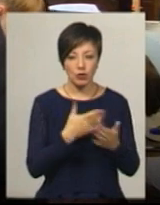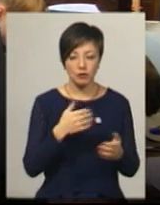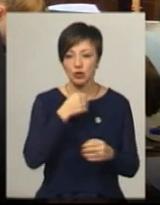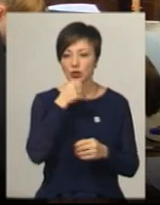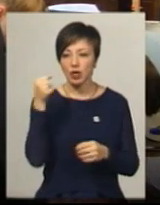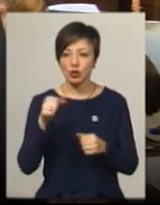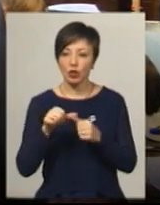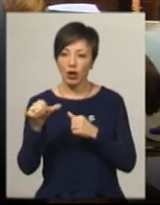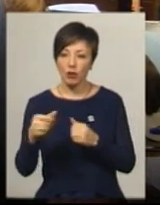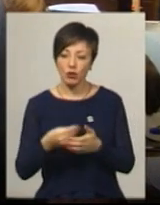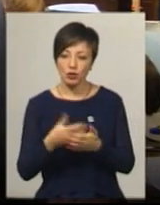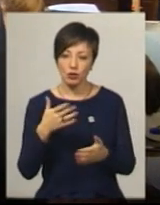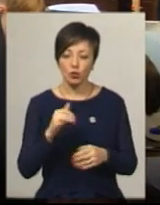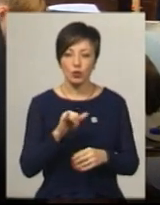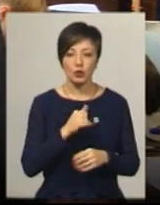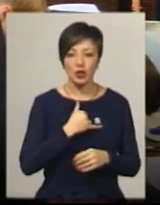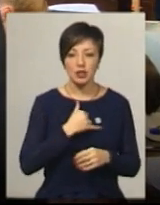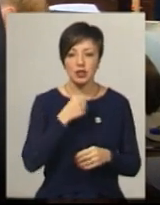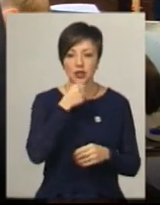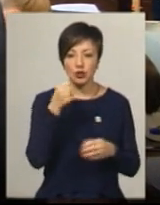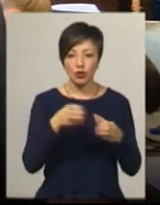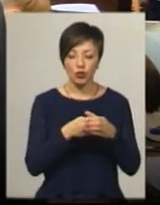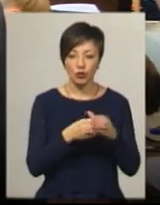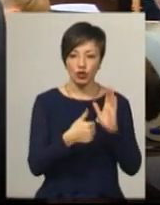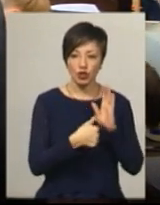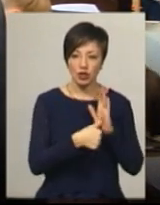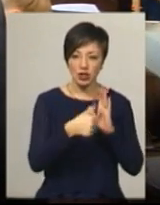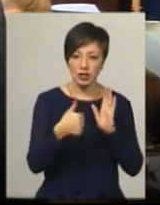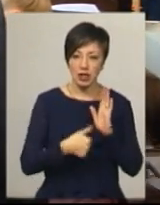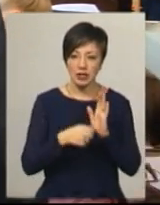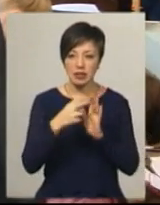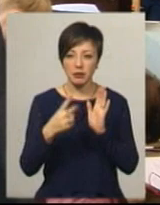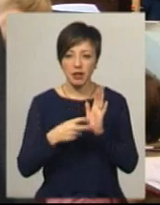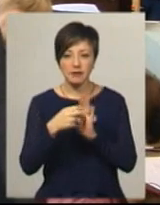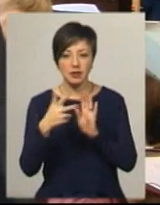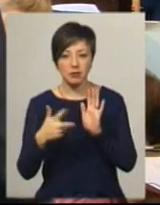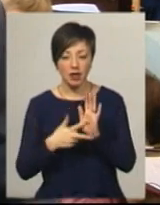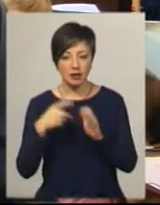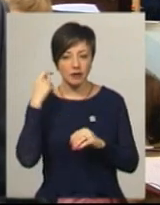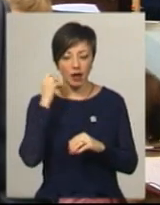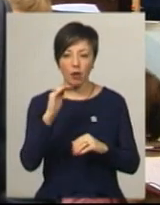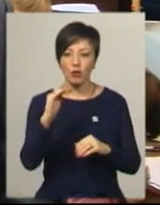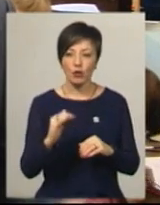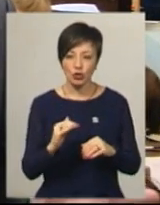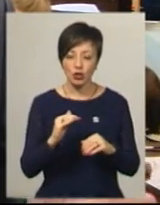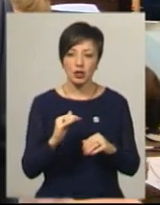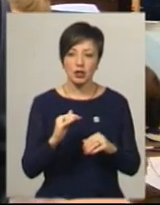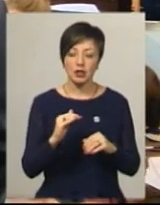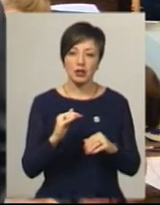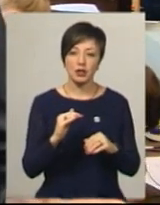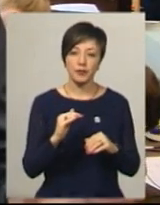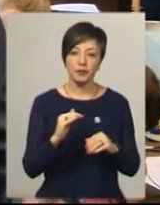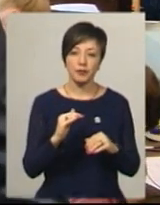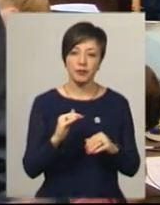оцінюються окремо. Просто у нас старша група – це від 16-17-18 вік, а молодші йдуть у нас вже там